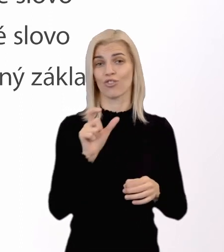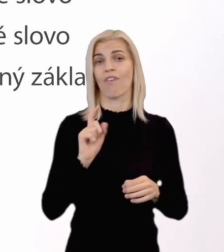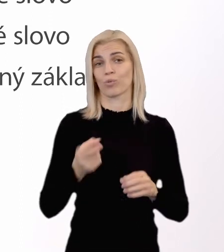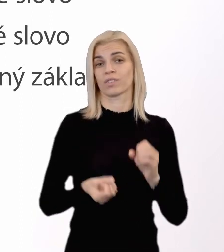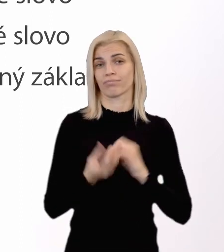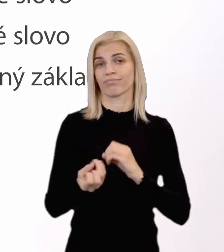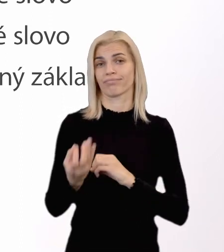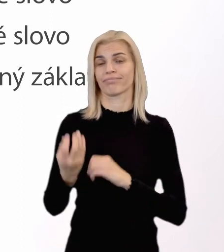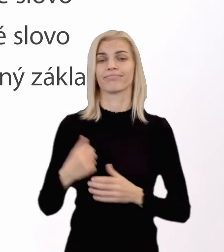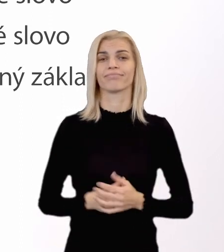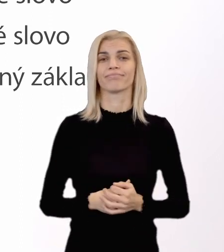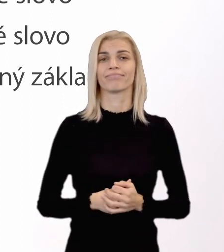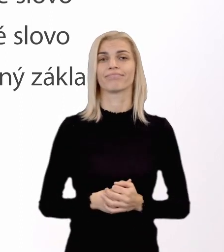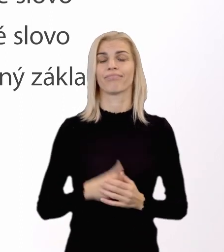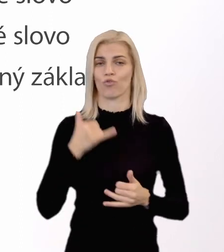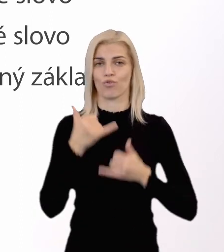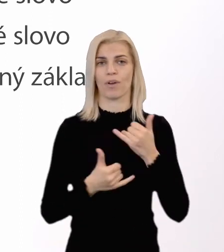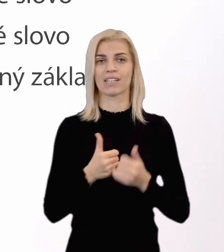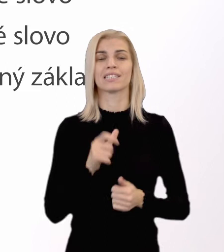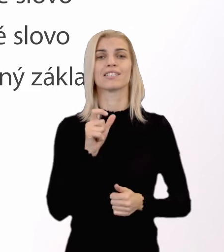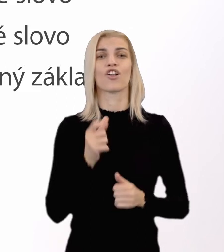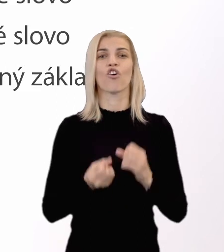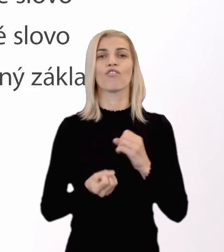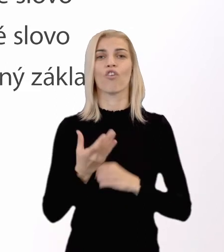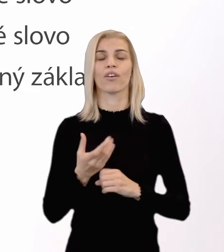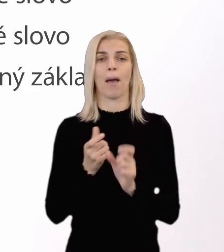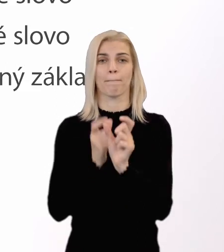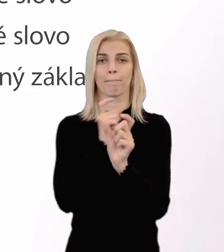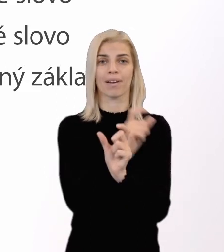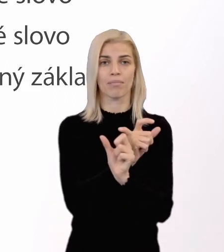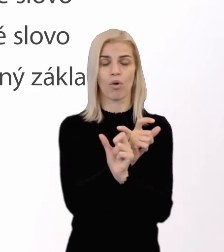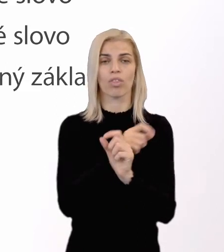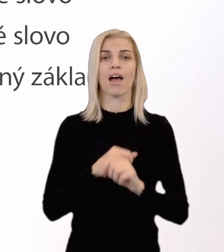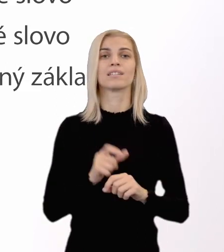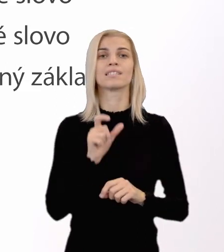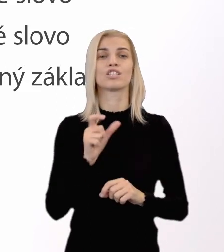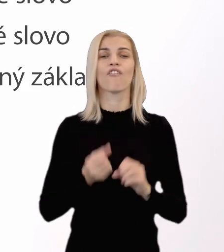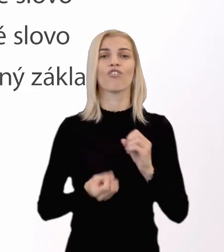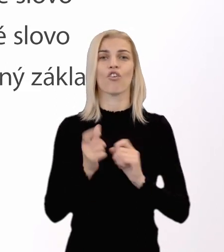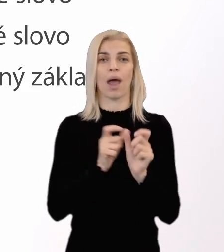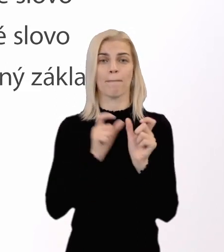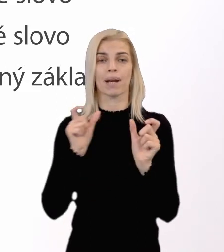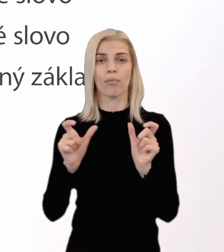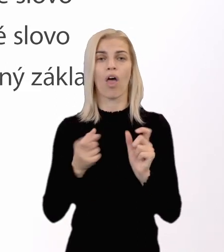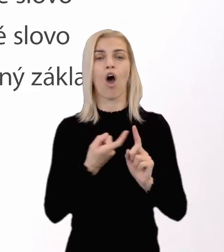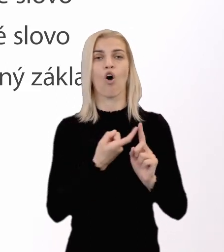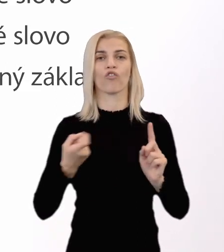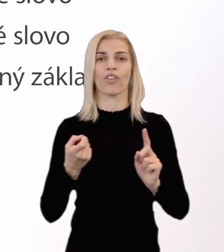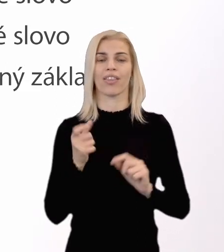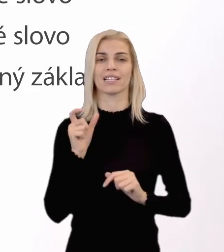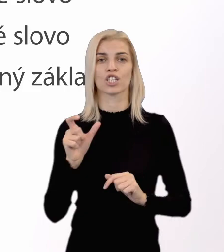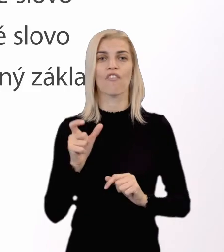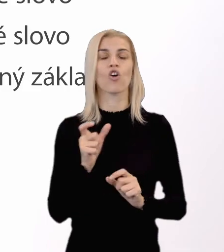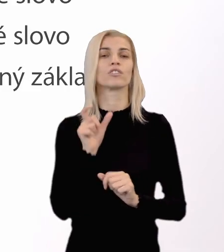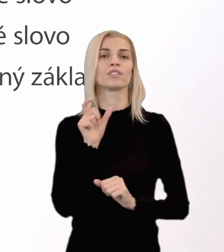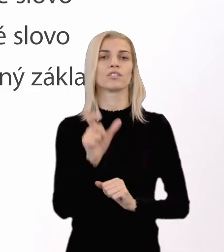Takže ešte raz. Slovotvorná predpona, slovotvorná prípona, odvodené slovo, slovotvorný základ